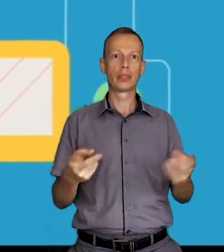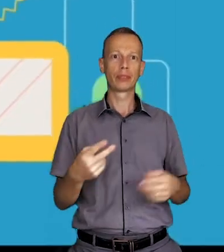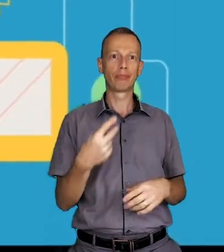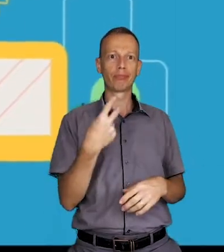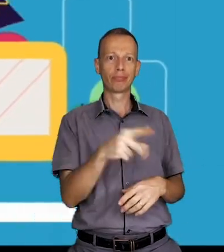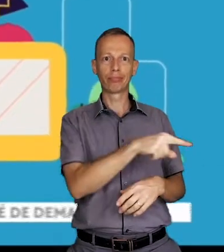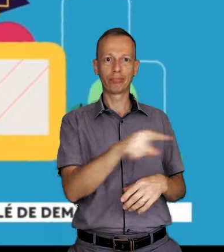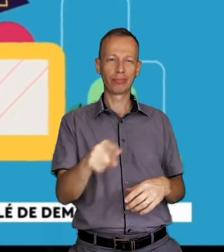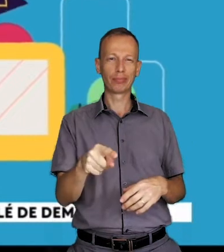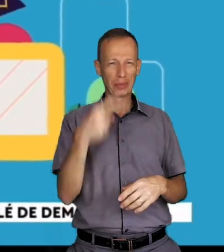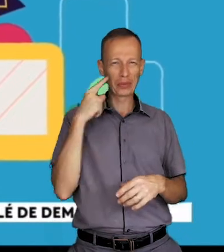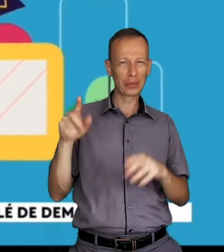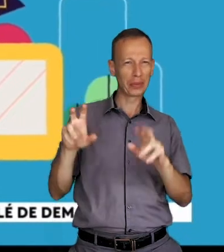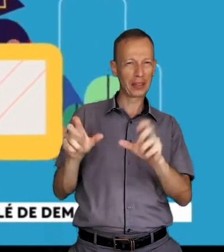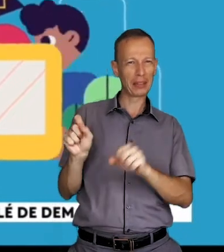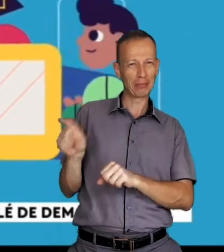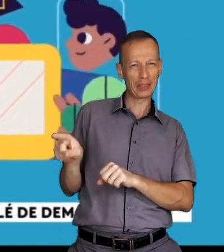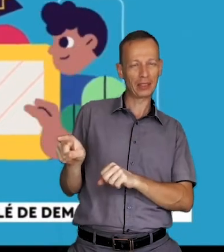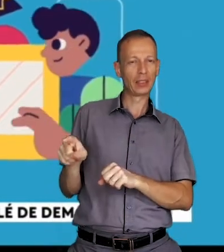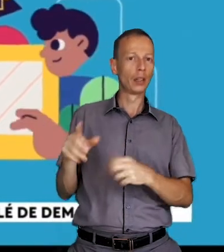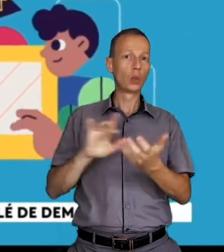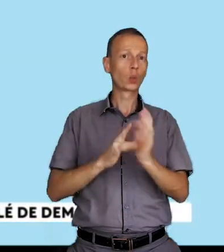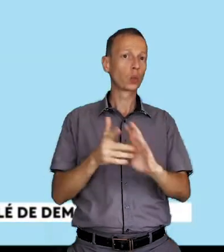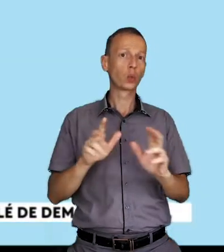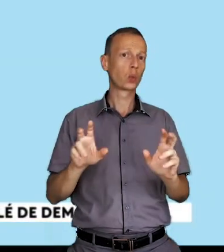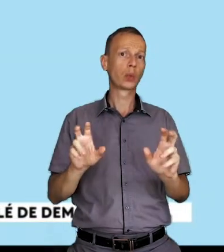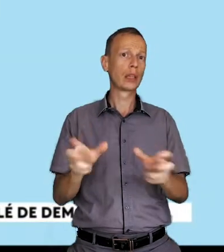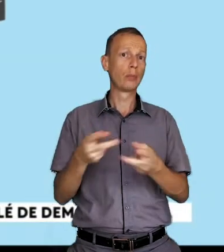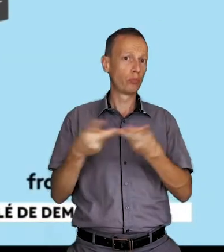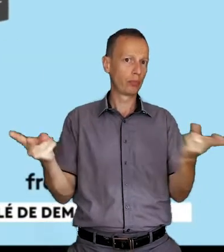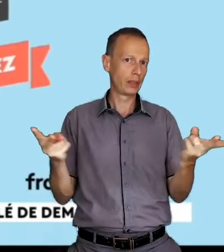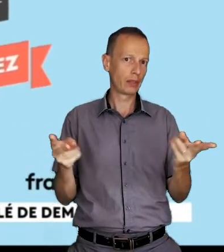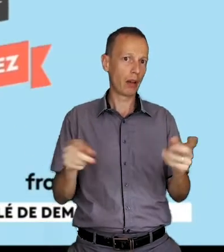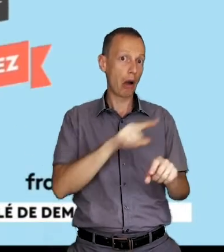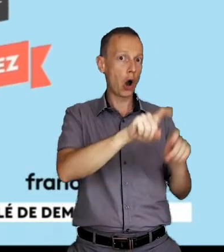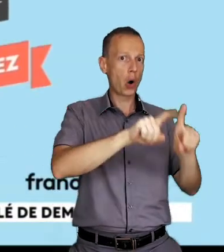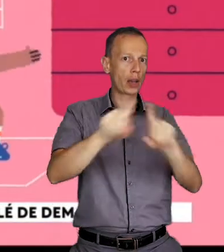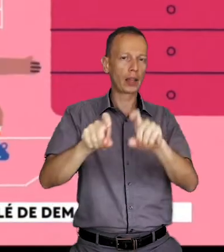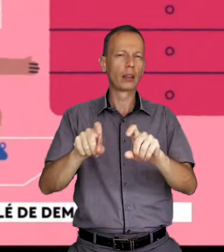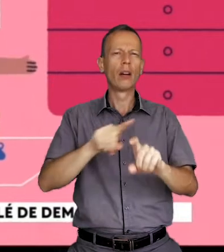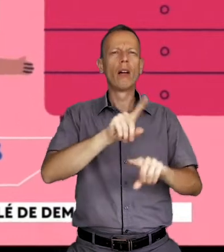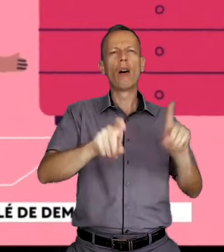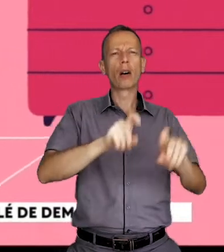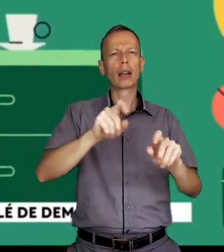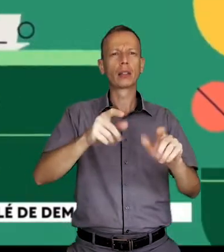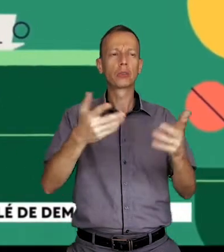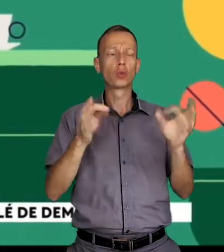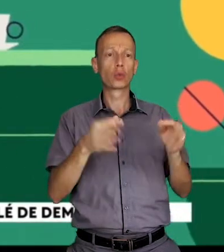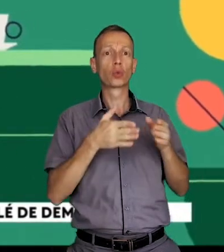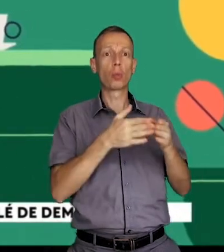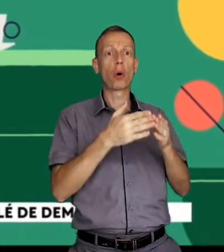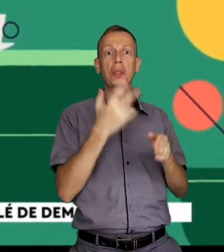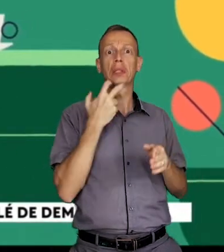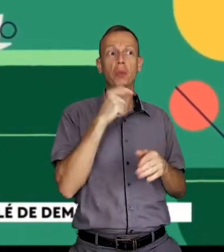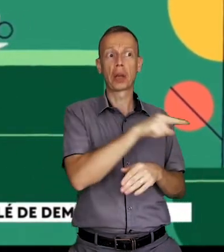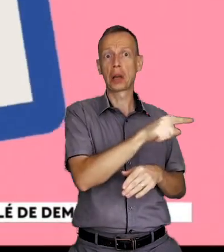publics, ce sont les vôtres. C'est un clip que vous voyez régulièrement depuis quelques jours sur toutes les antennes des télévisions publiques. Ce n